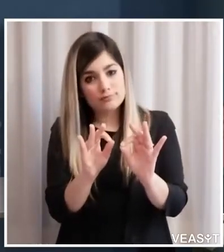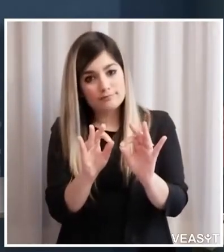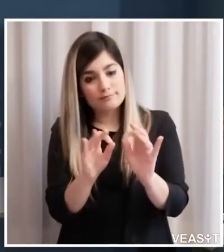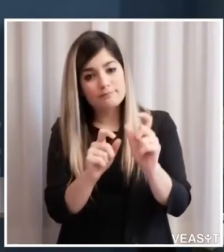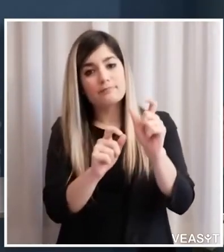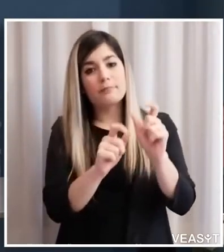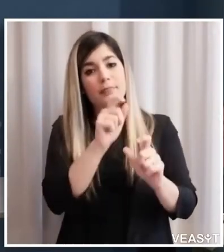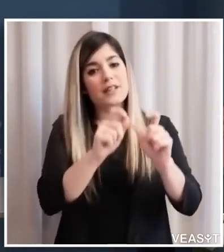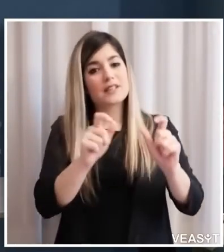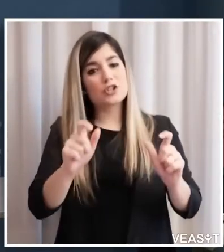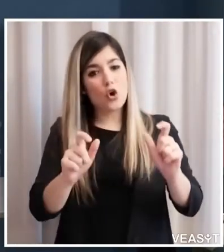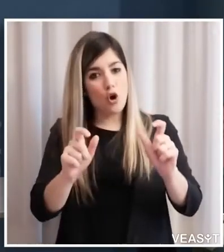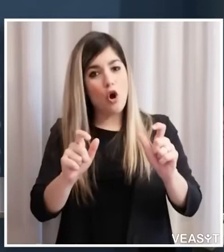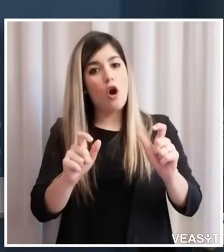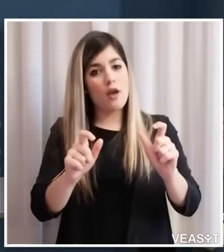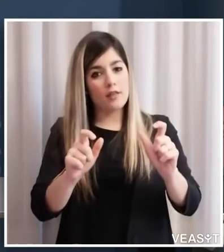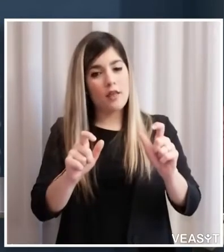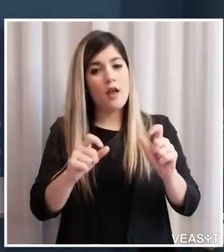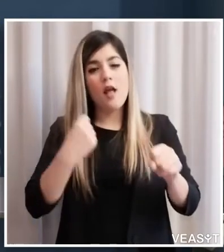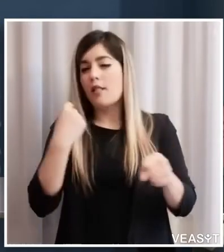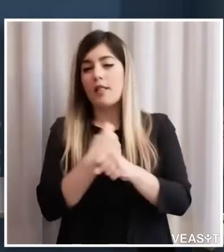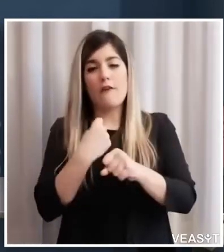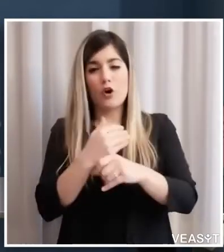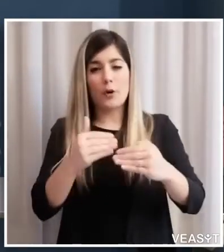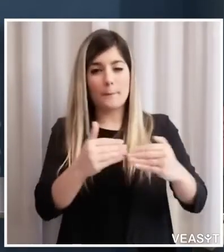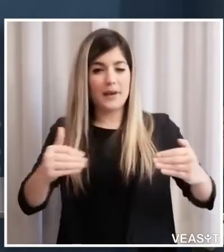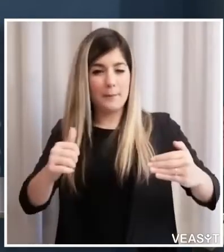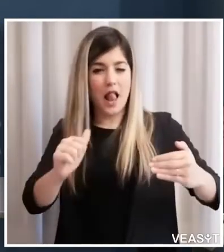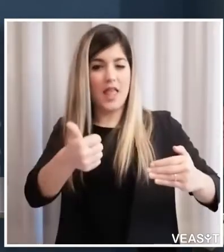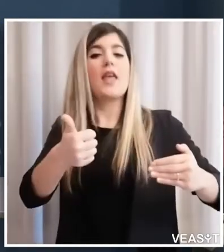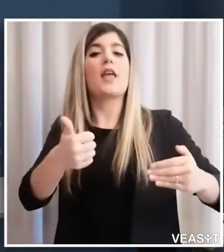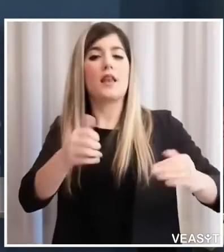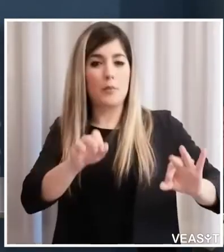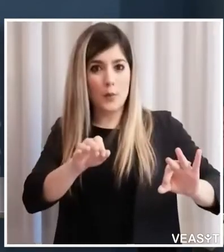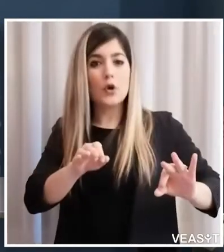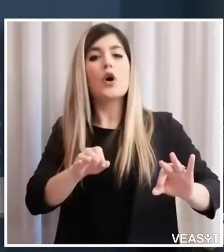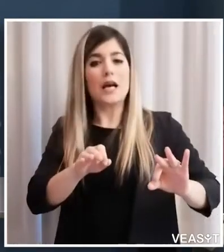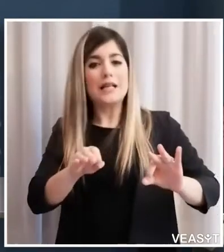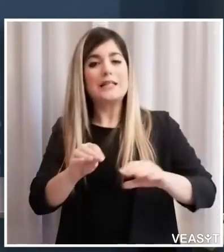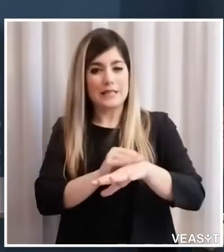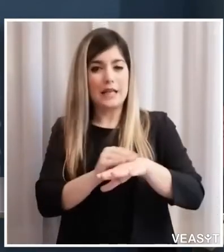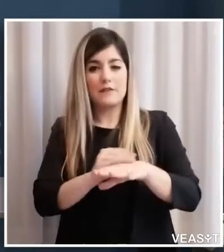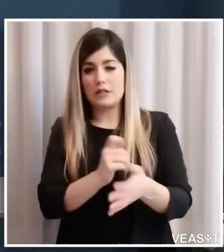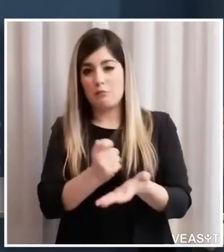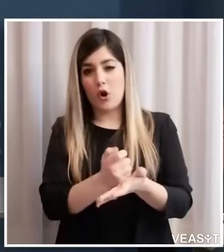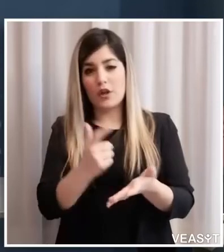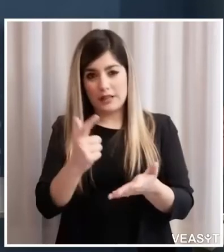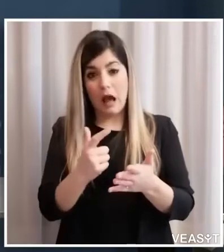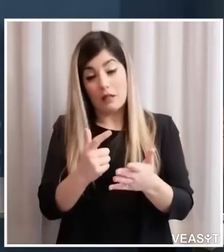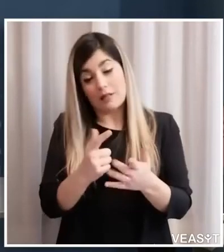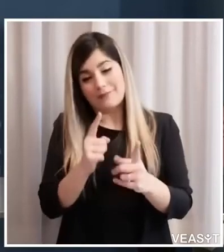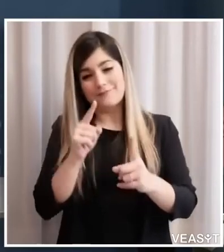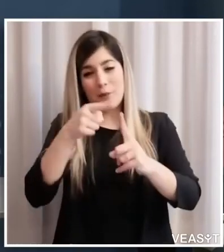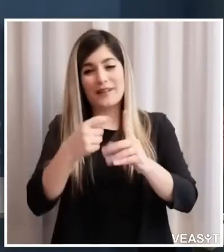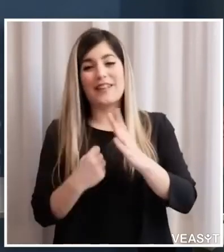linea adesso anche nei servizi molto importanti per sostenere gli anziani e le